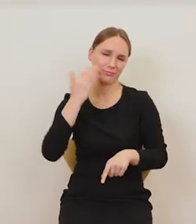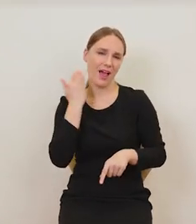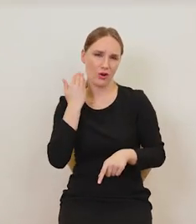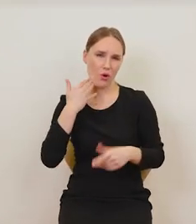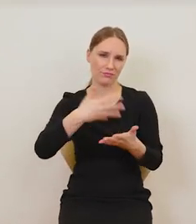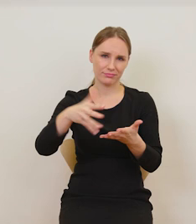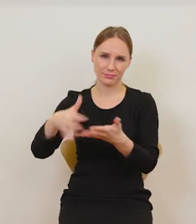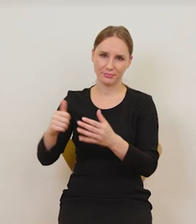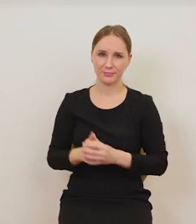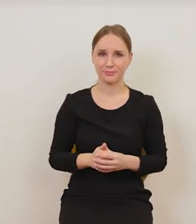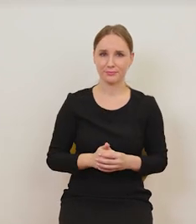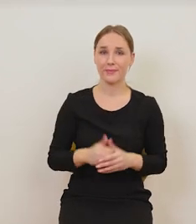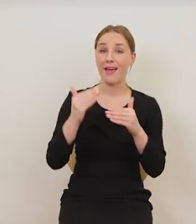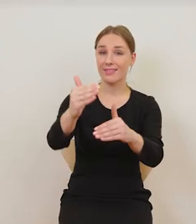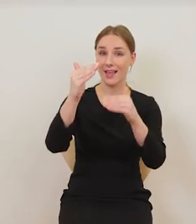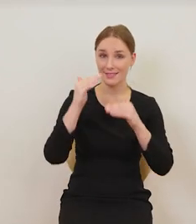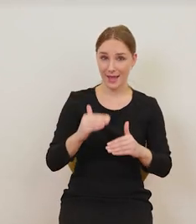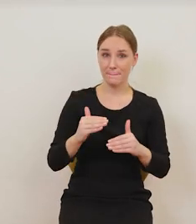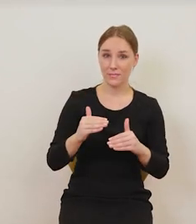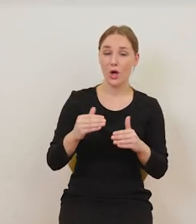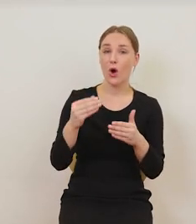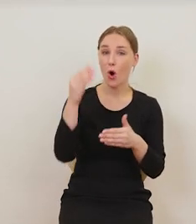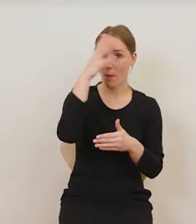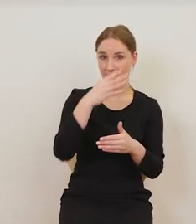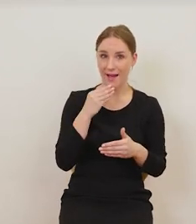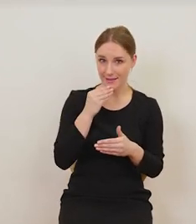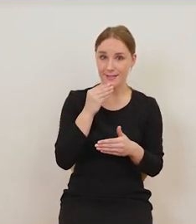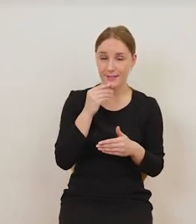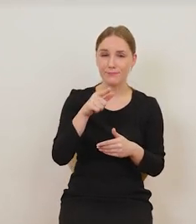Na następnym obrazie zobaczymy pod koniec jego życia.